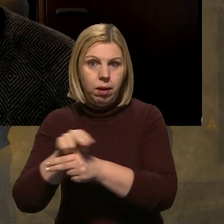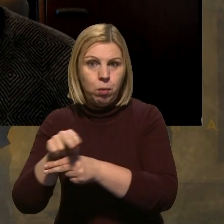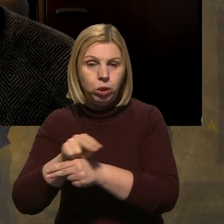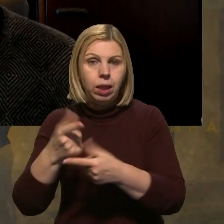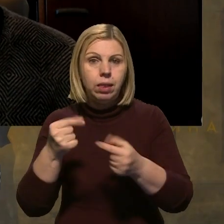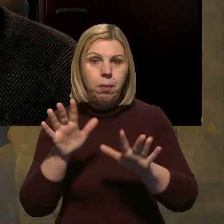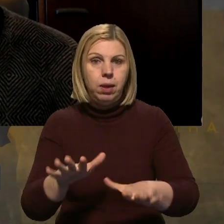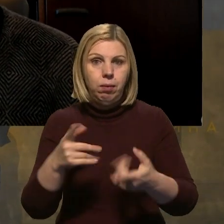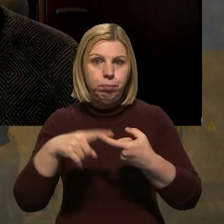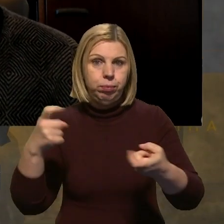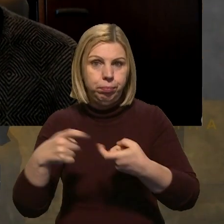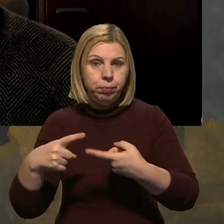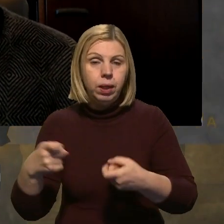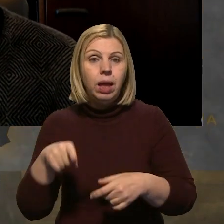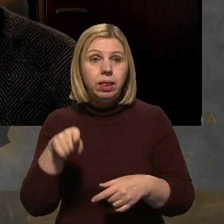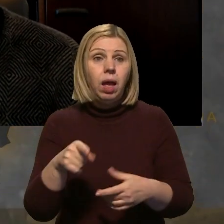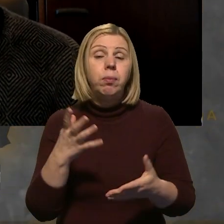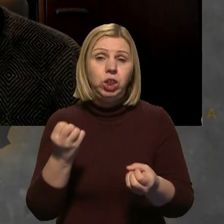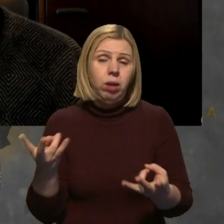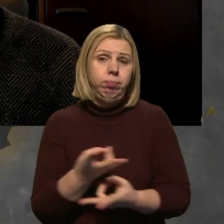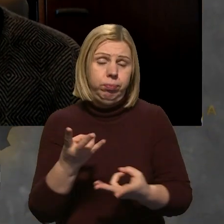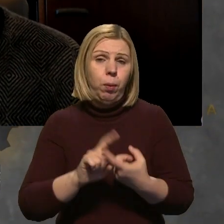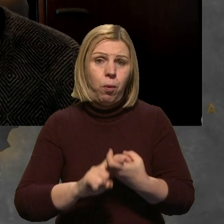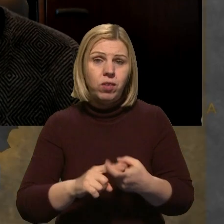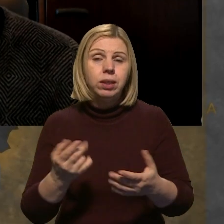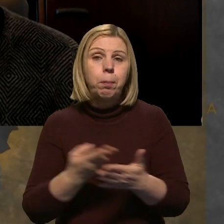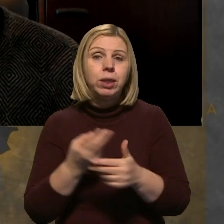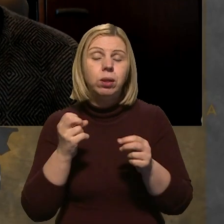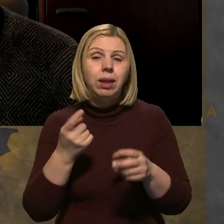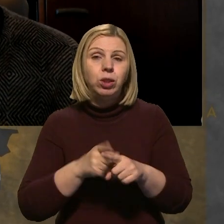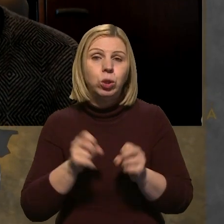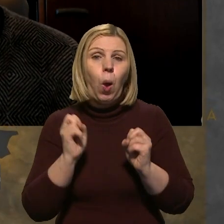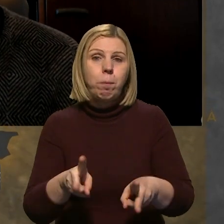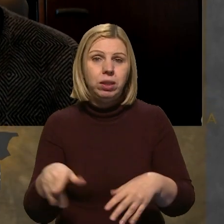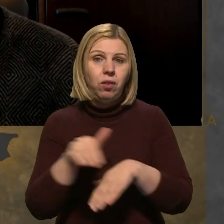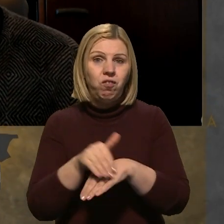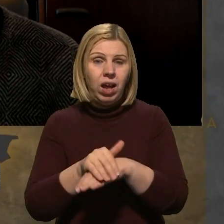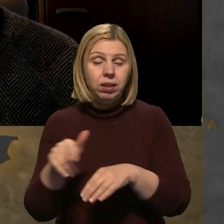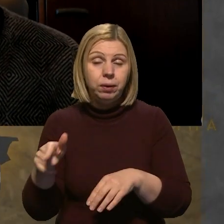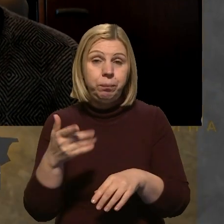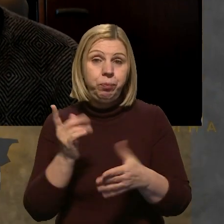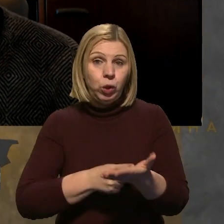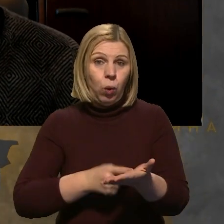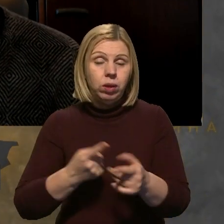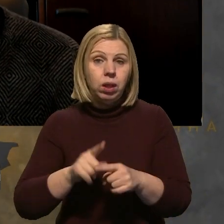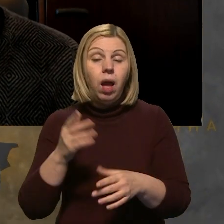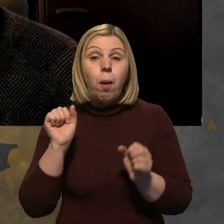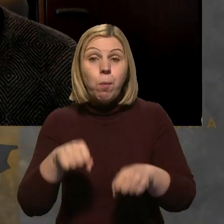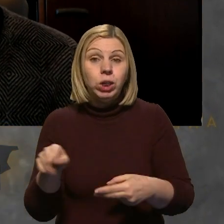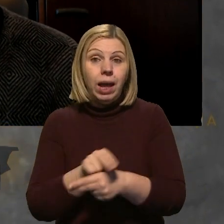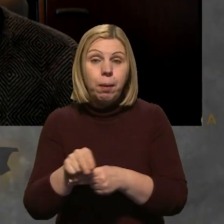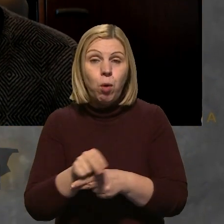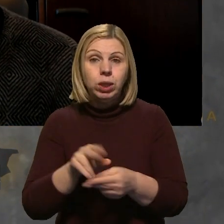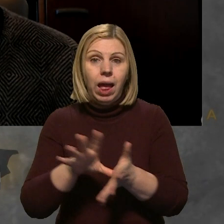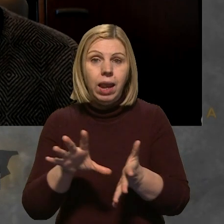місця, де є пошкодження. Тобто, там це все ще пов'язано з безпековими факторами і можливість відновлення електропостачання.